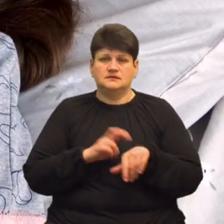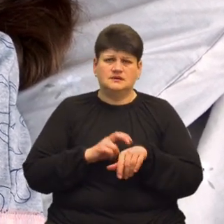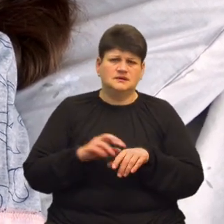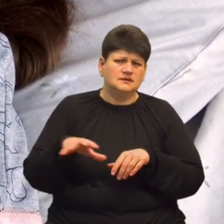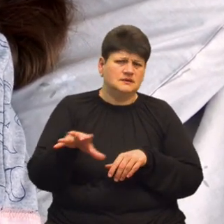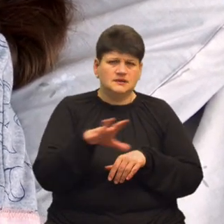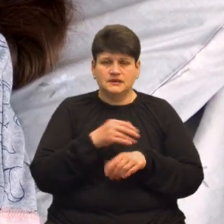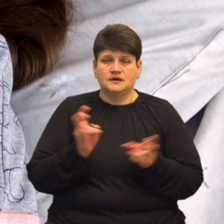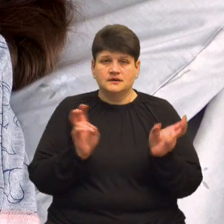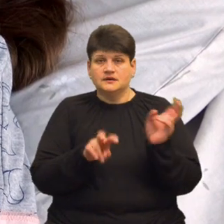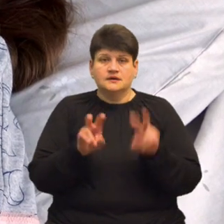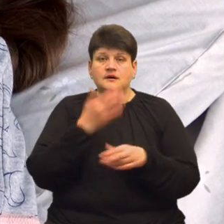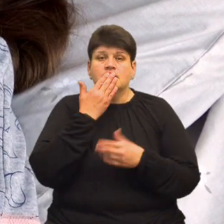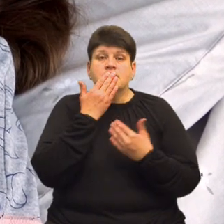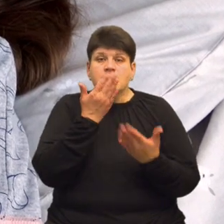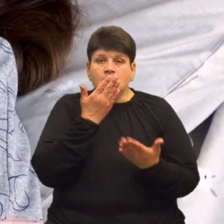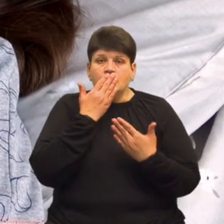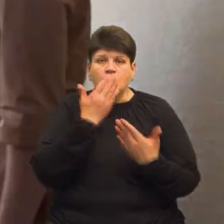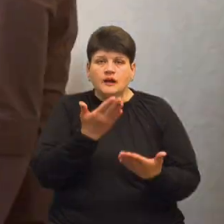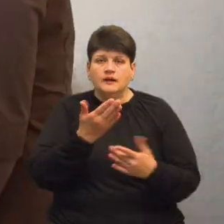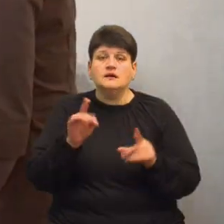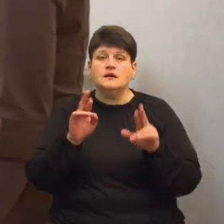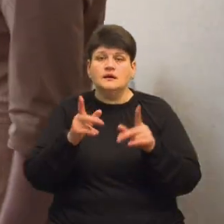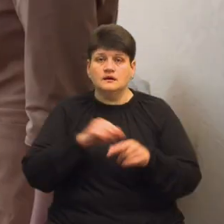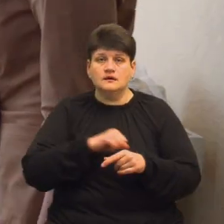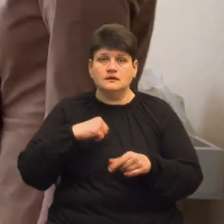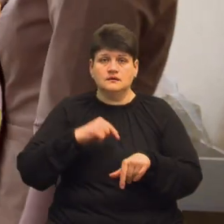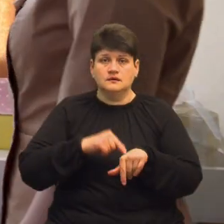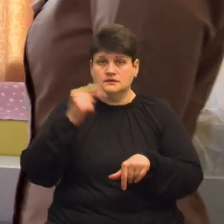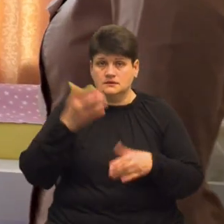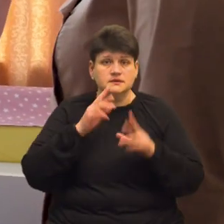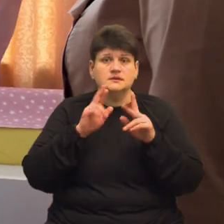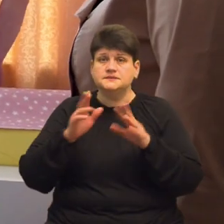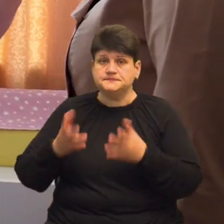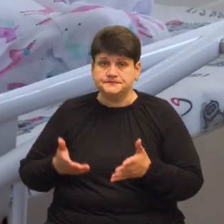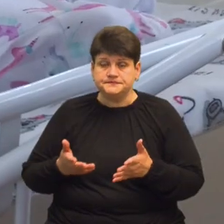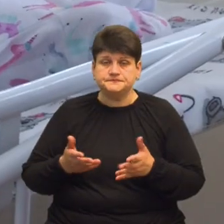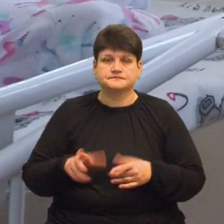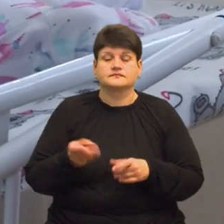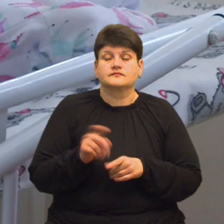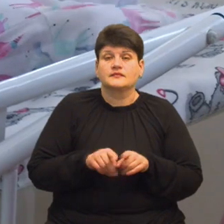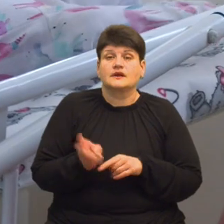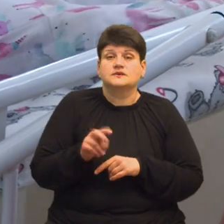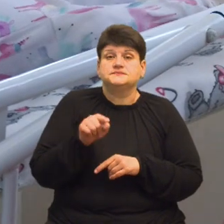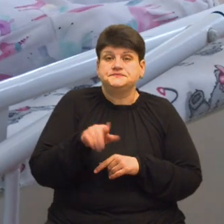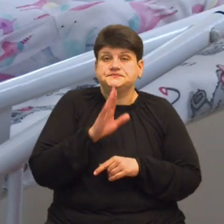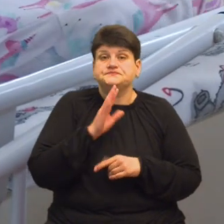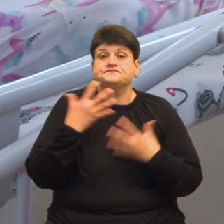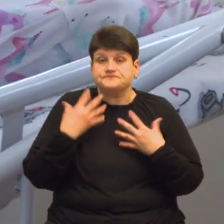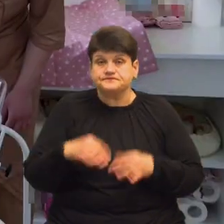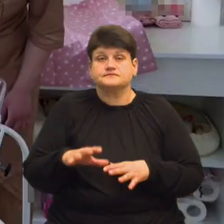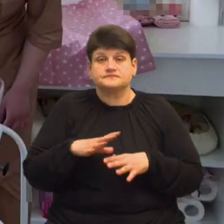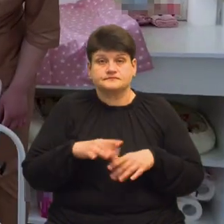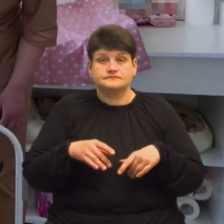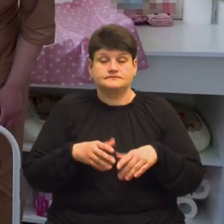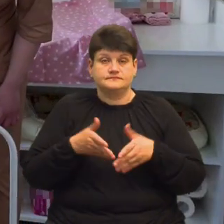приходять, питають, як самопочуття, все дуже добре. Також акушерка навідується до тих жінок, в яких приймала пологи. Одна з них